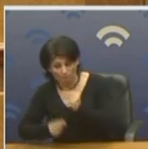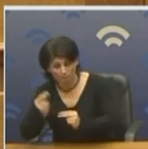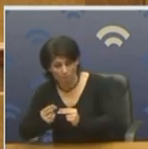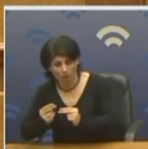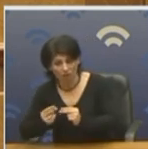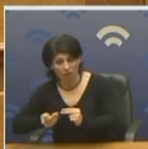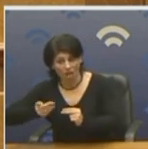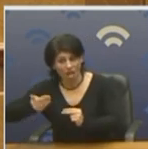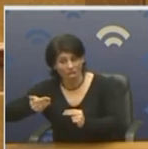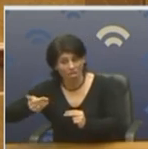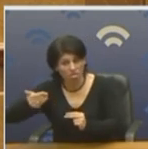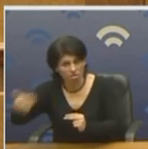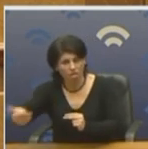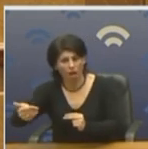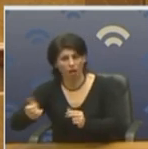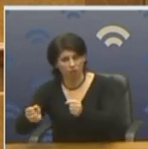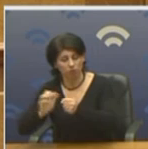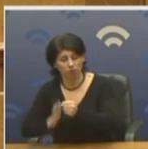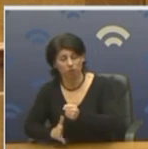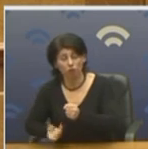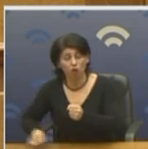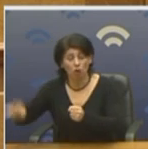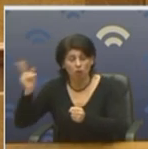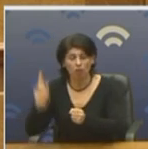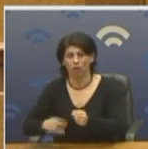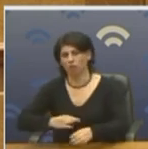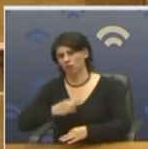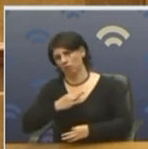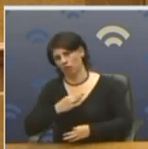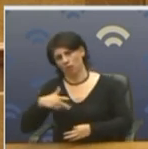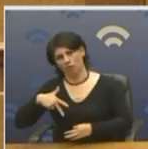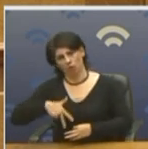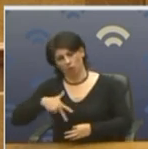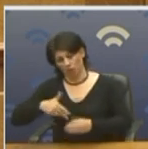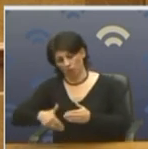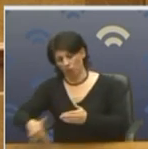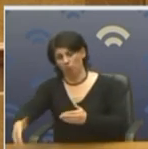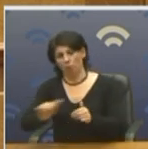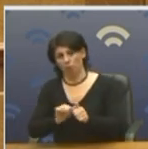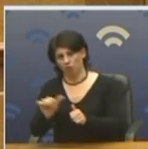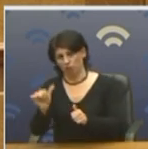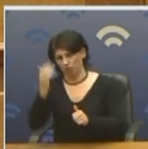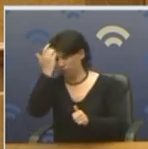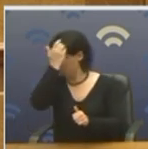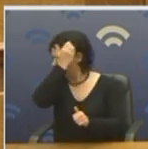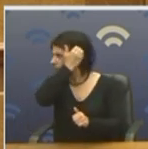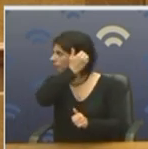αργότερα και η θεραπεία αυτής της κρίσης ώστε να είναι πολύ χειρότερη, κύριε Υπουργέ, κύριε Σταϊκούρα, για τους επόμενους μήνες. Όχι, με ενημέρωσε ο Πρωθυπουργός ότι θα αποχωρήσω